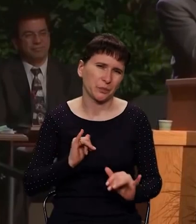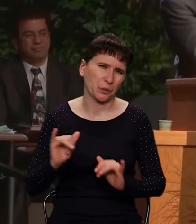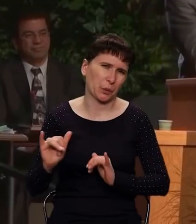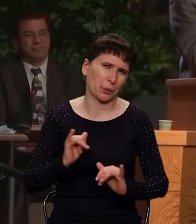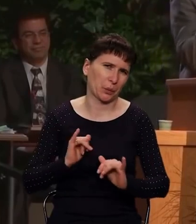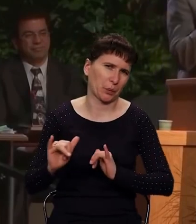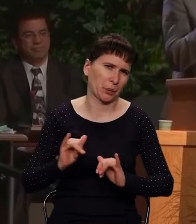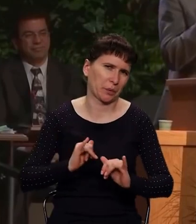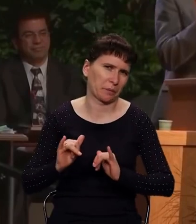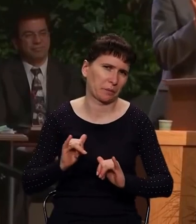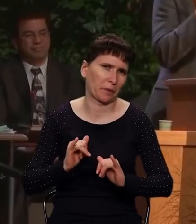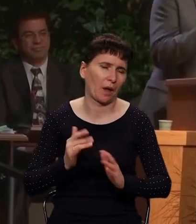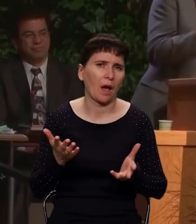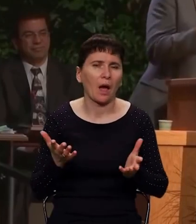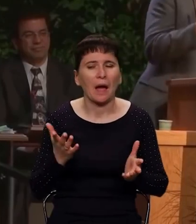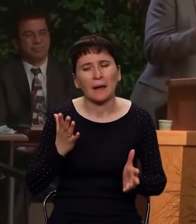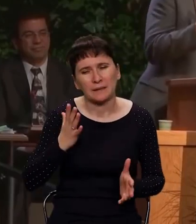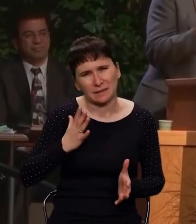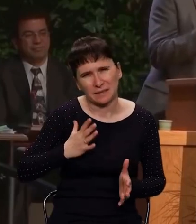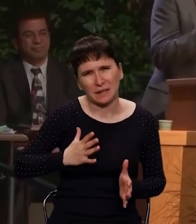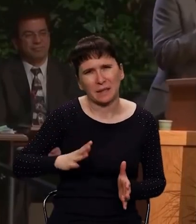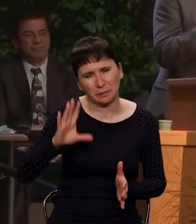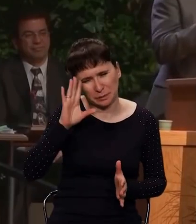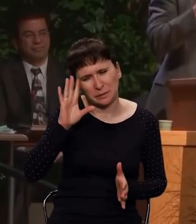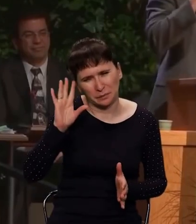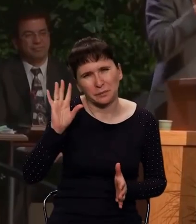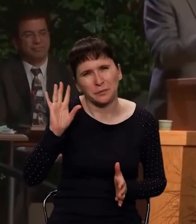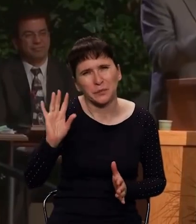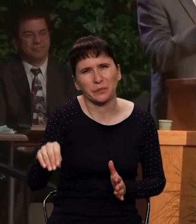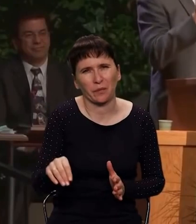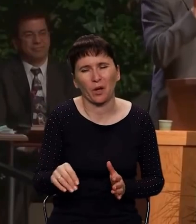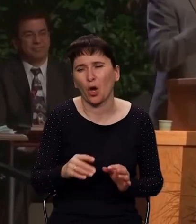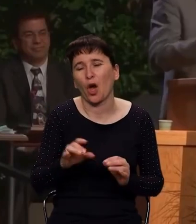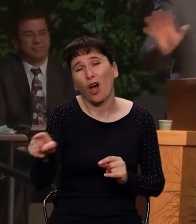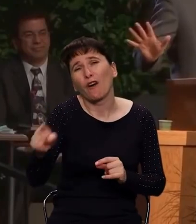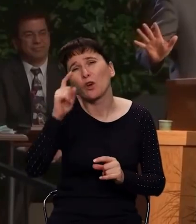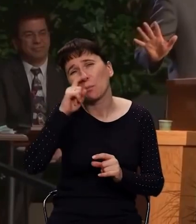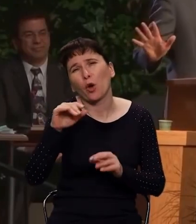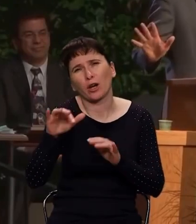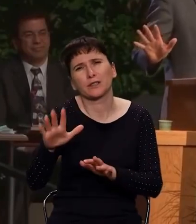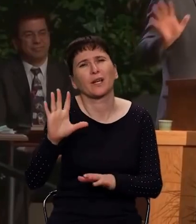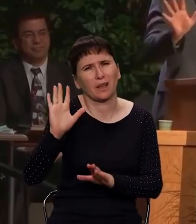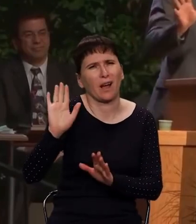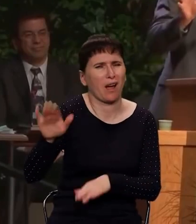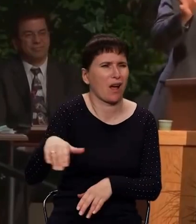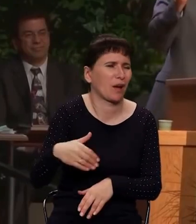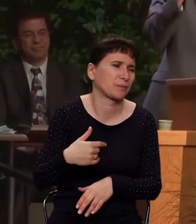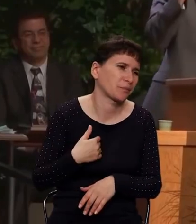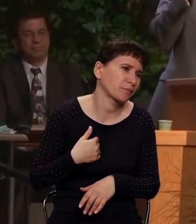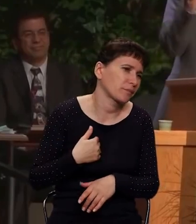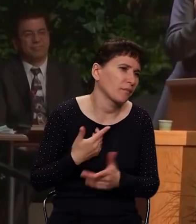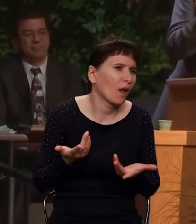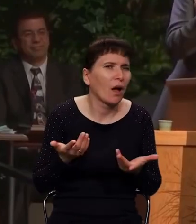отношение, я бы так сказал. Терпимое такое отношение к совершаемым противозаконным действиям. Или же